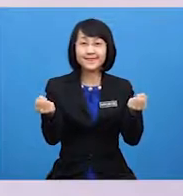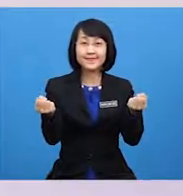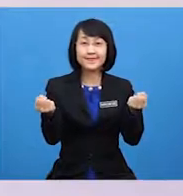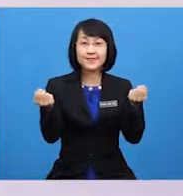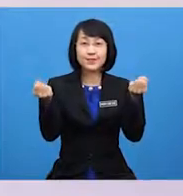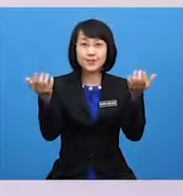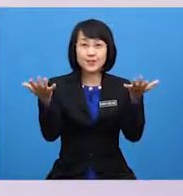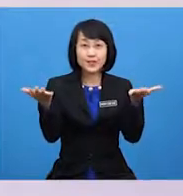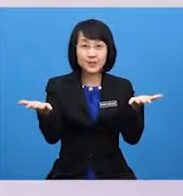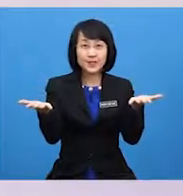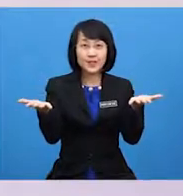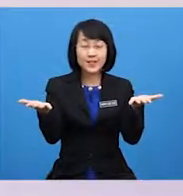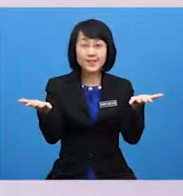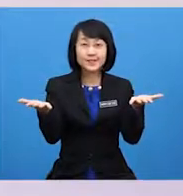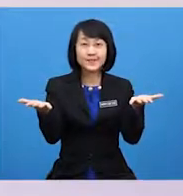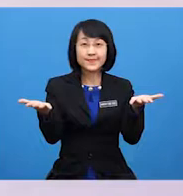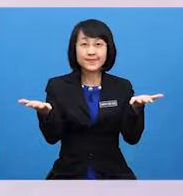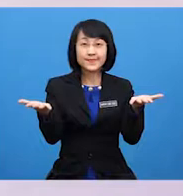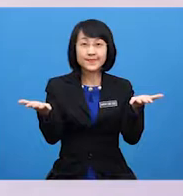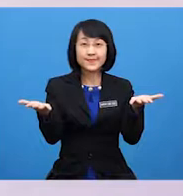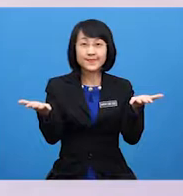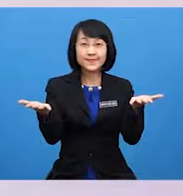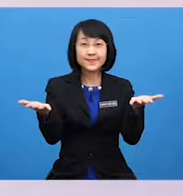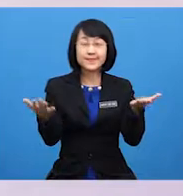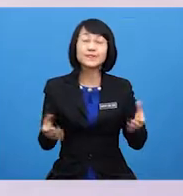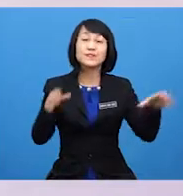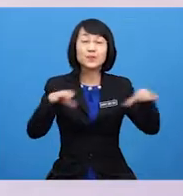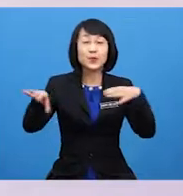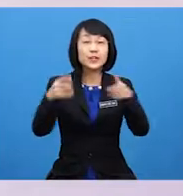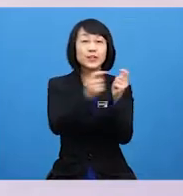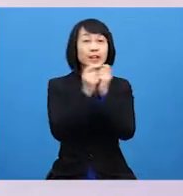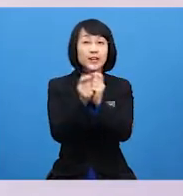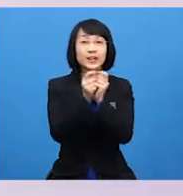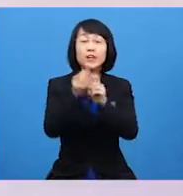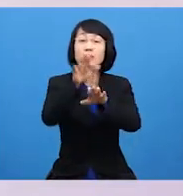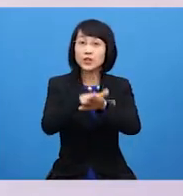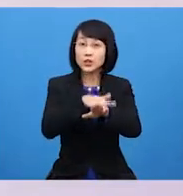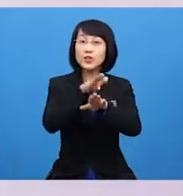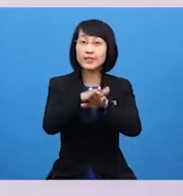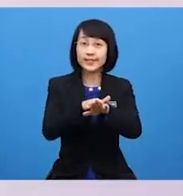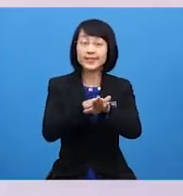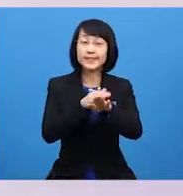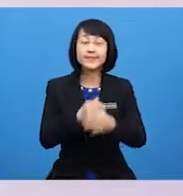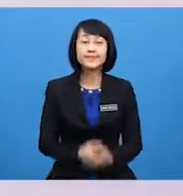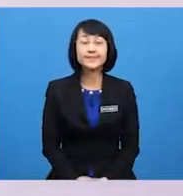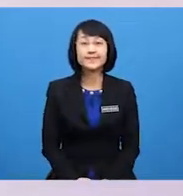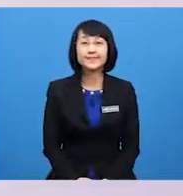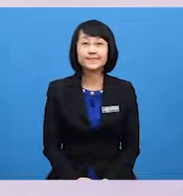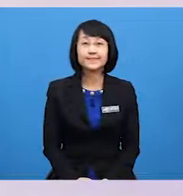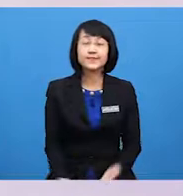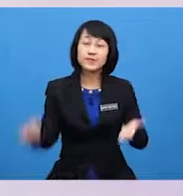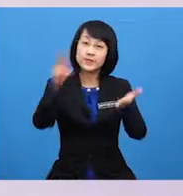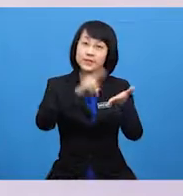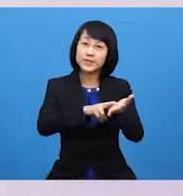your fingers Let's do it together, slowly We repeat